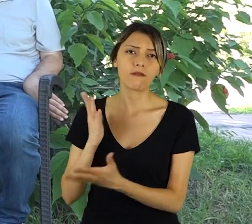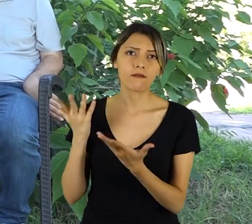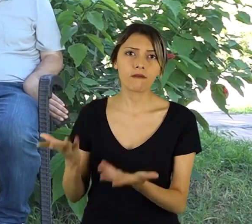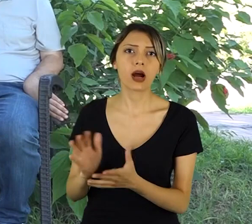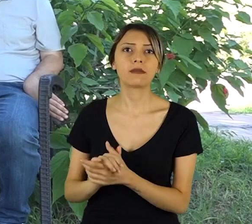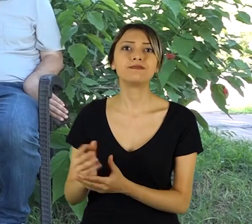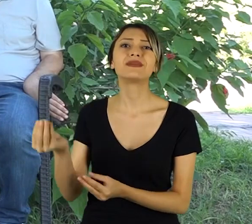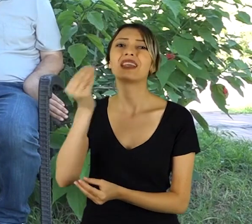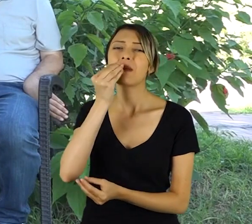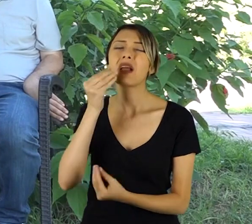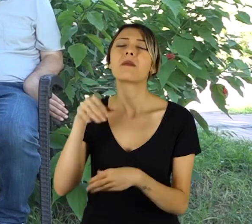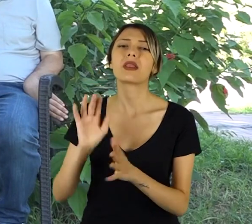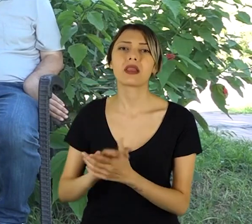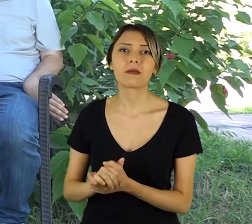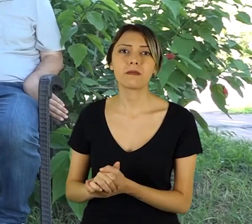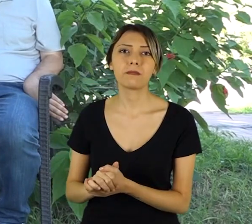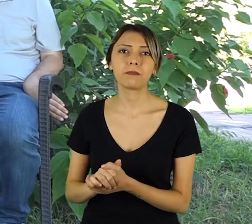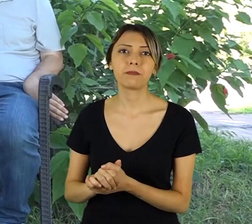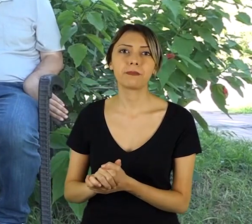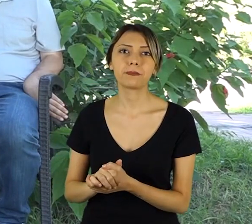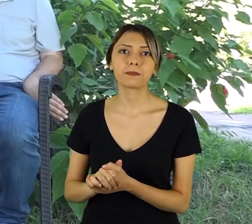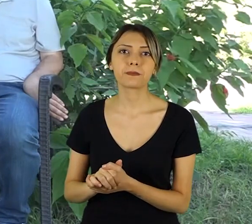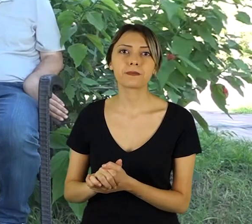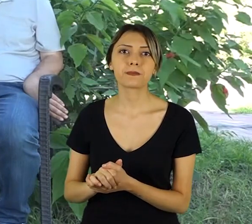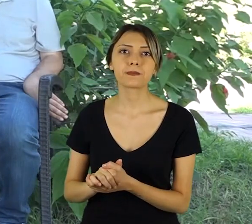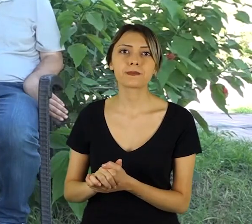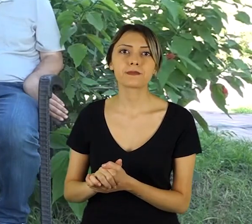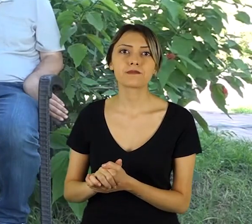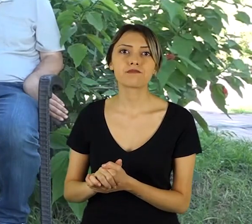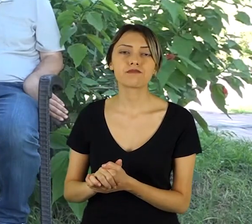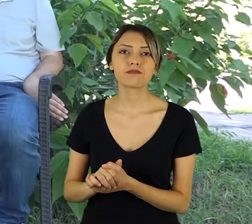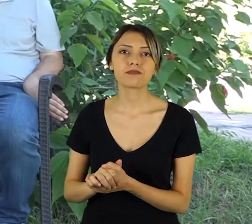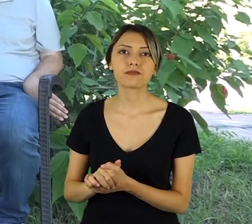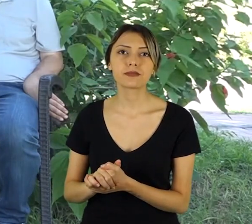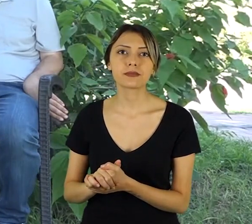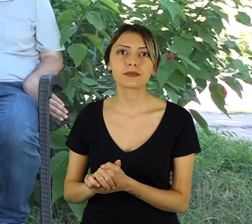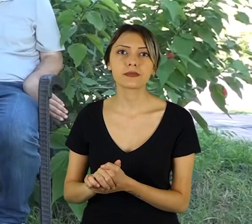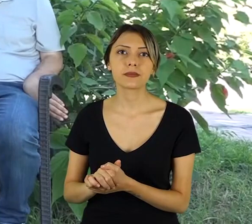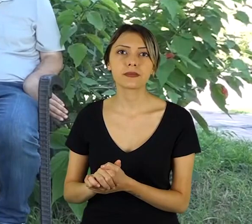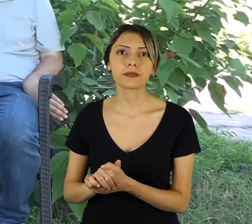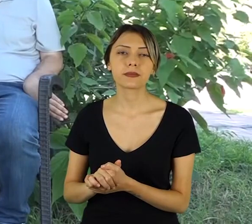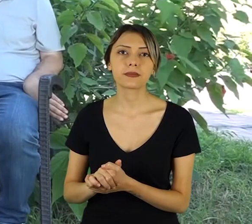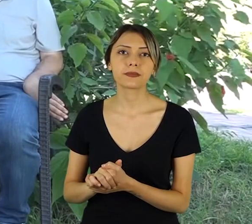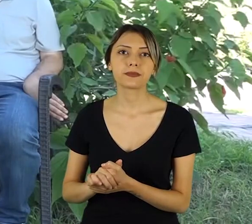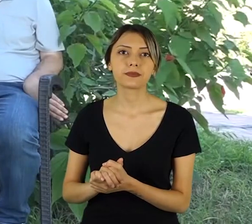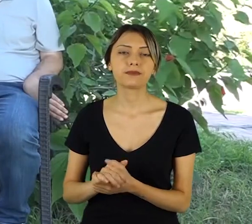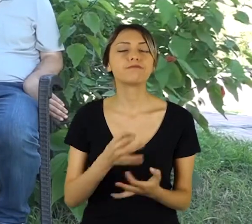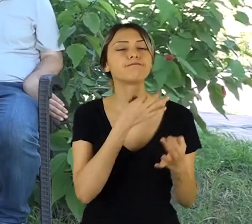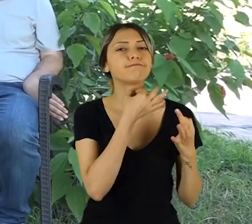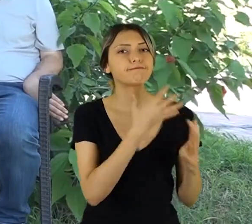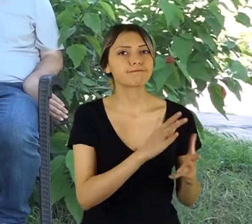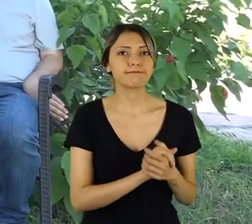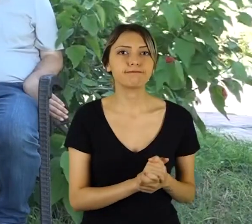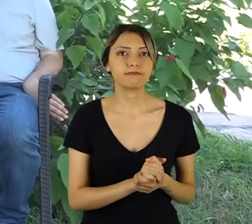Yemek yiyemek için. Onun için bu aşıdan bir bilgi verebileceğim. Teşekkür